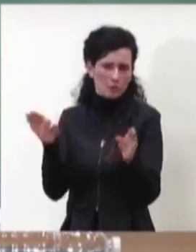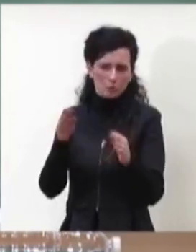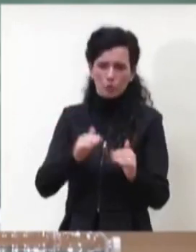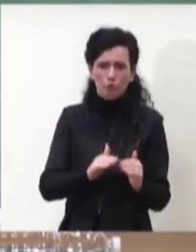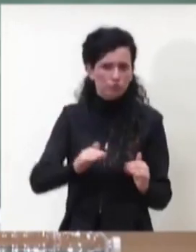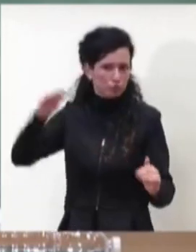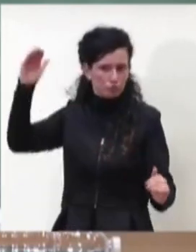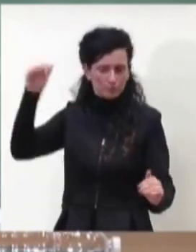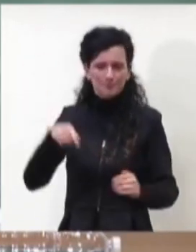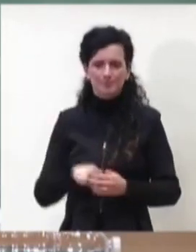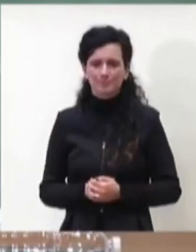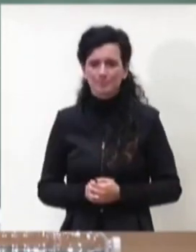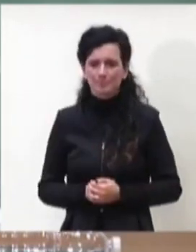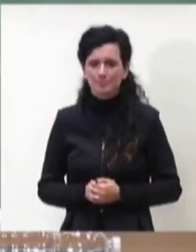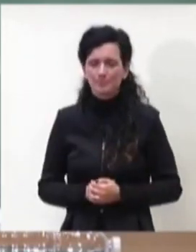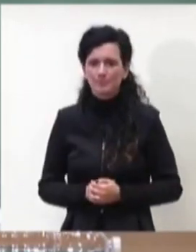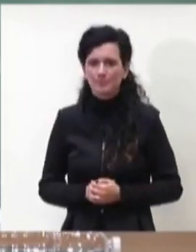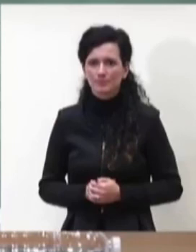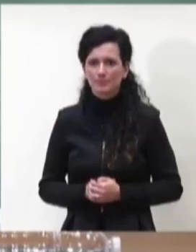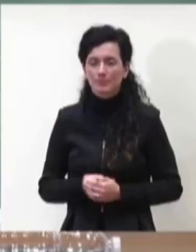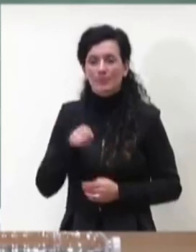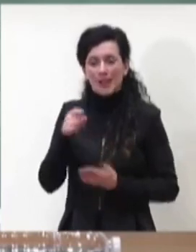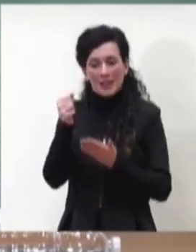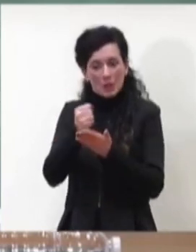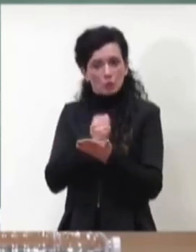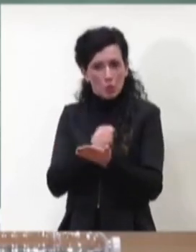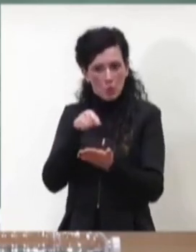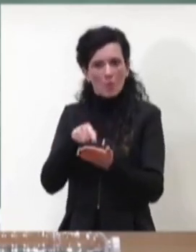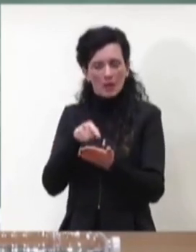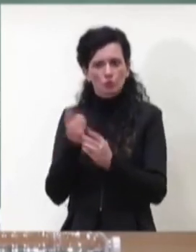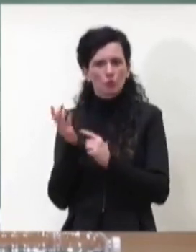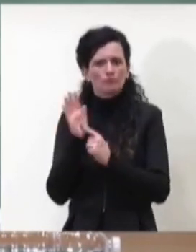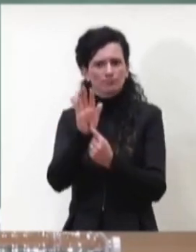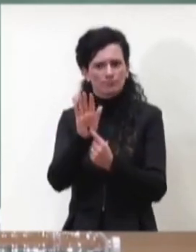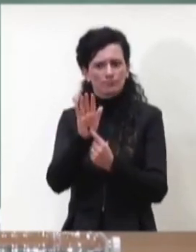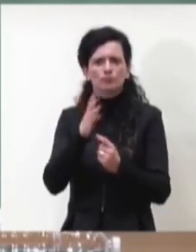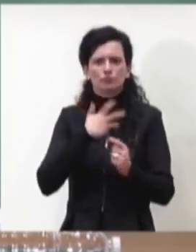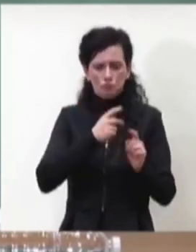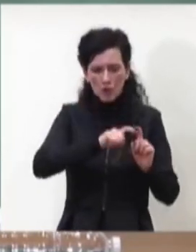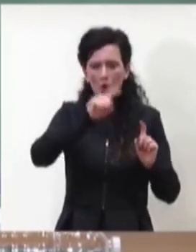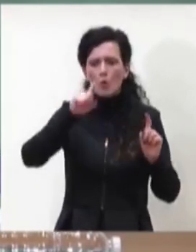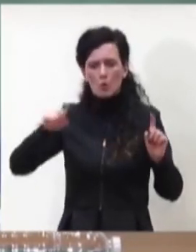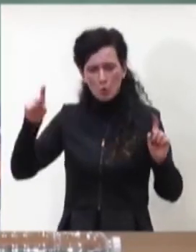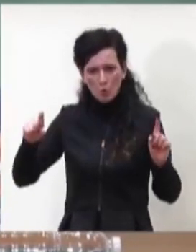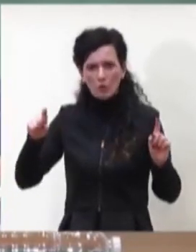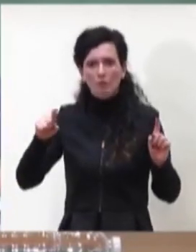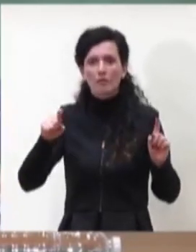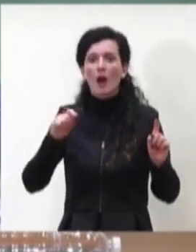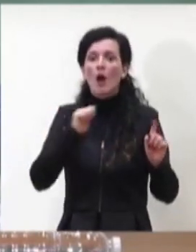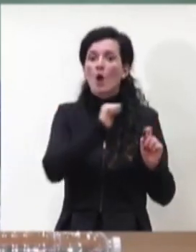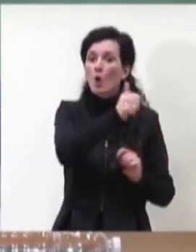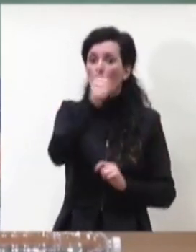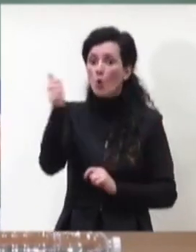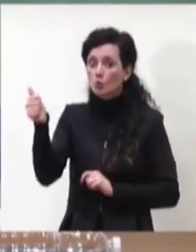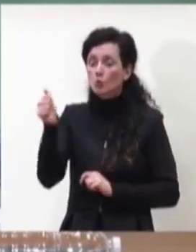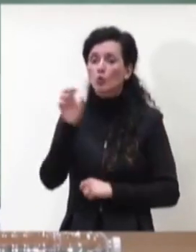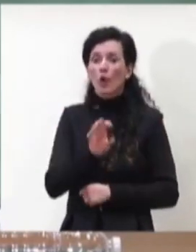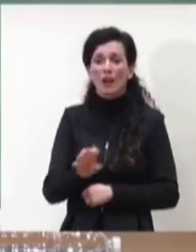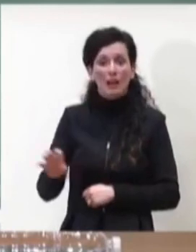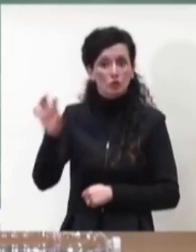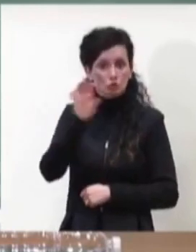tipo di viene presentato anche un andamento della curva per quanto riguarda le singole regioni e quindi uno può avere